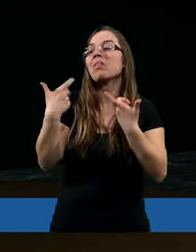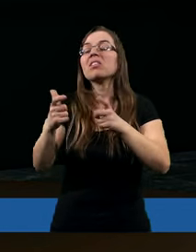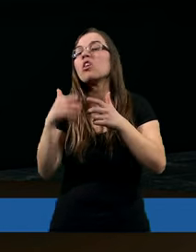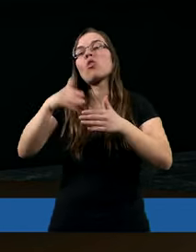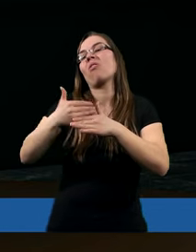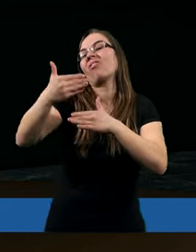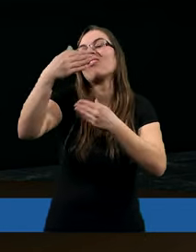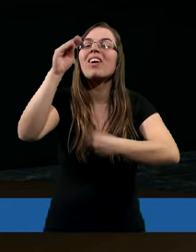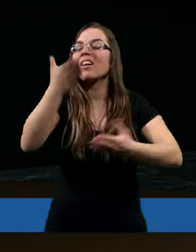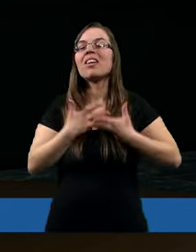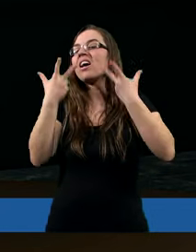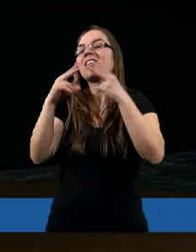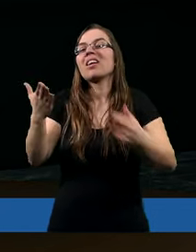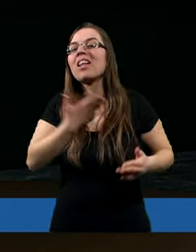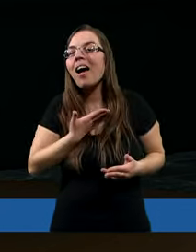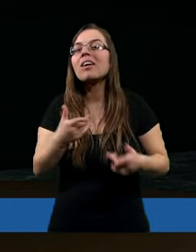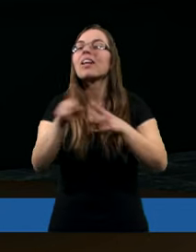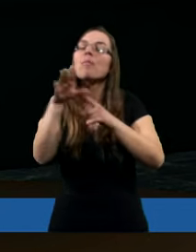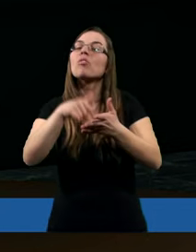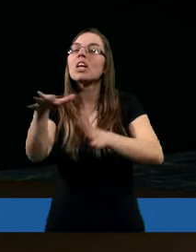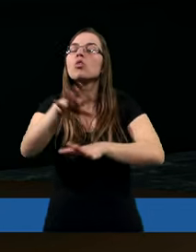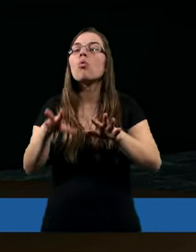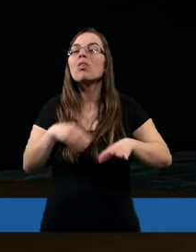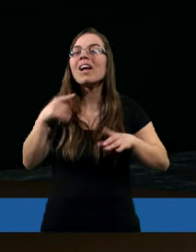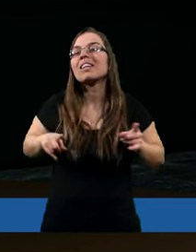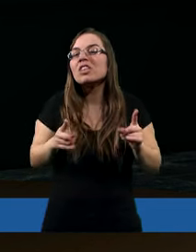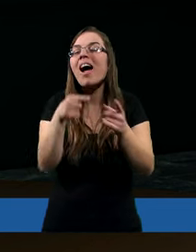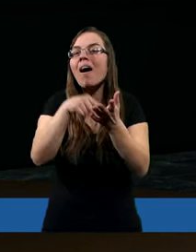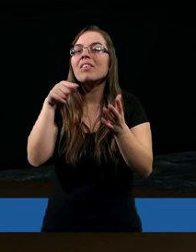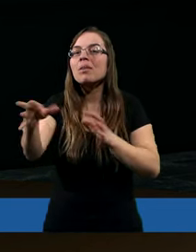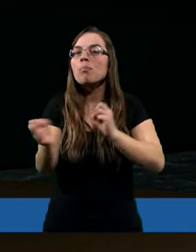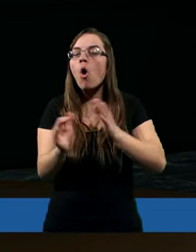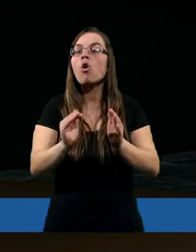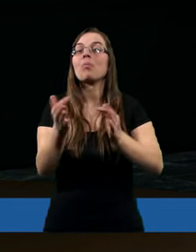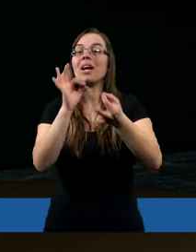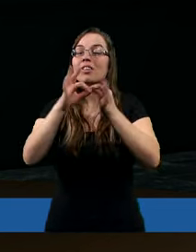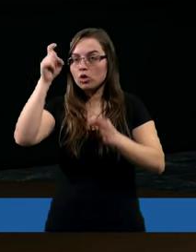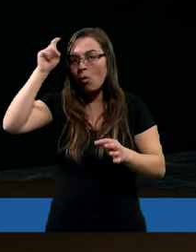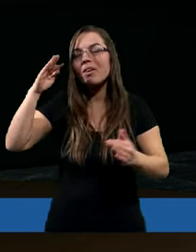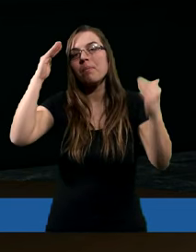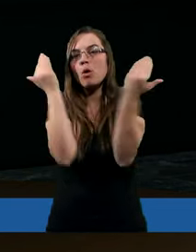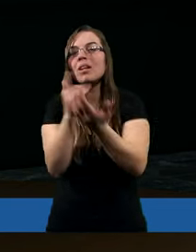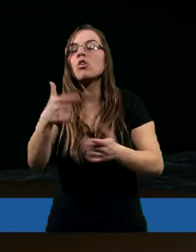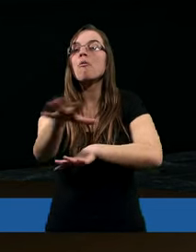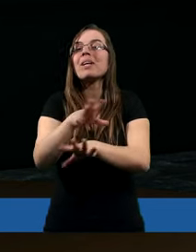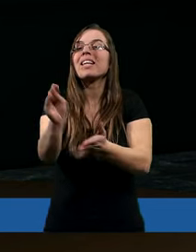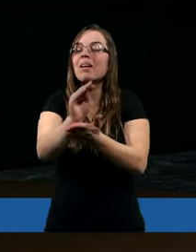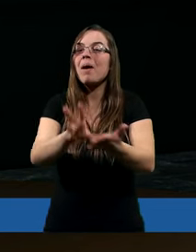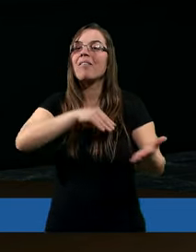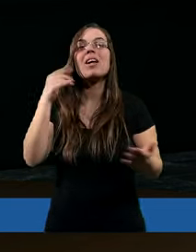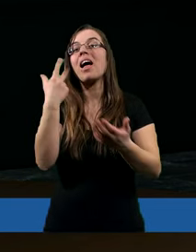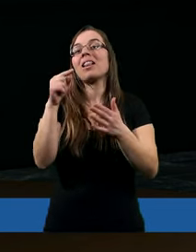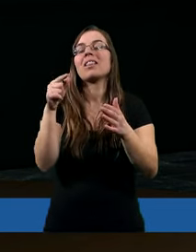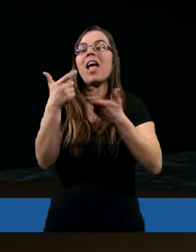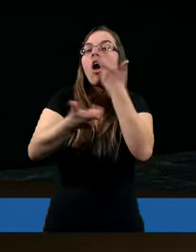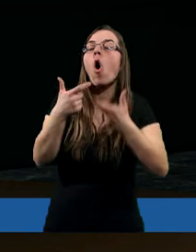więcej? No i myślę, że to gaszenie Ducha Świętego też może w taki sposób wyglądać, prawda, że człowiek poznaje coś już z Pisma Świętego, a jednak